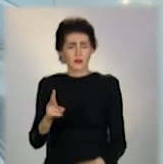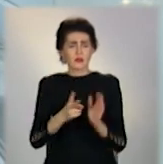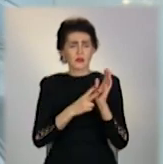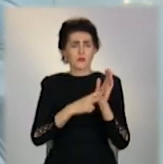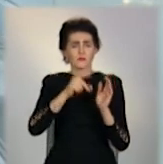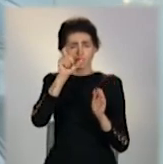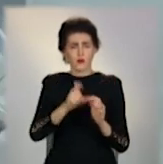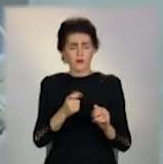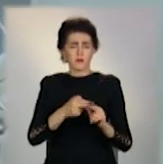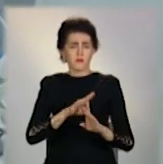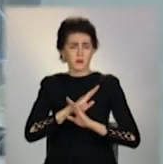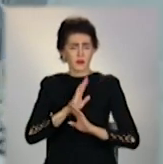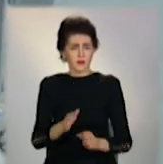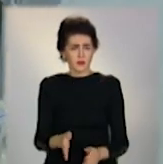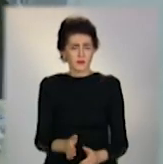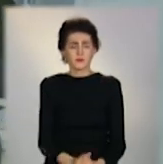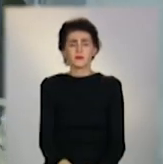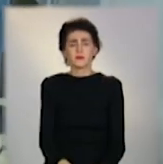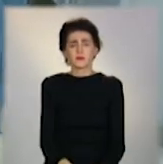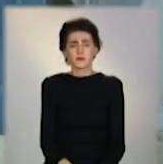перебороти вірус не змогли.